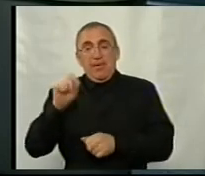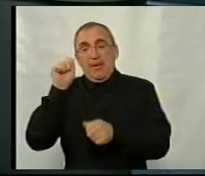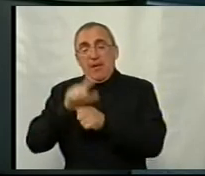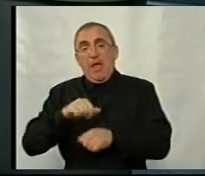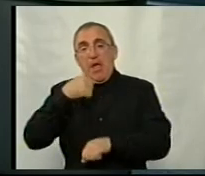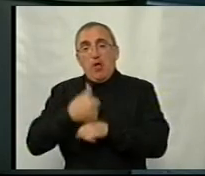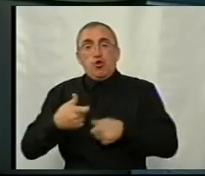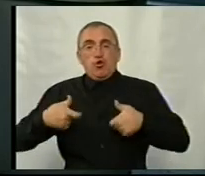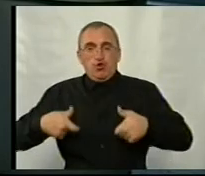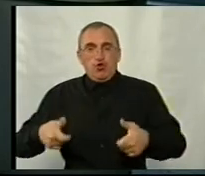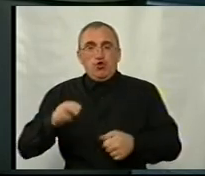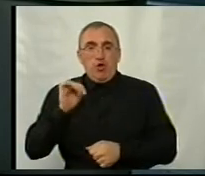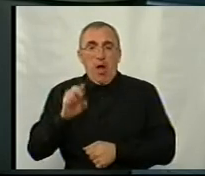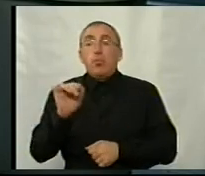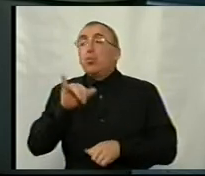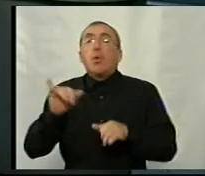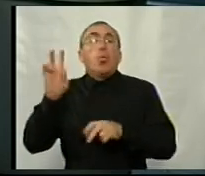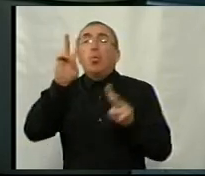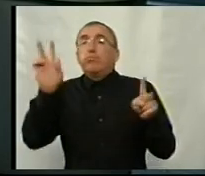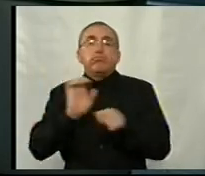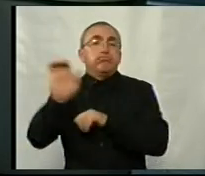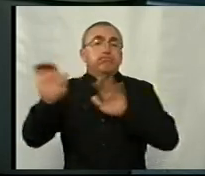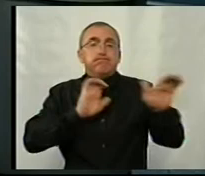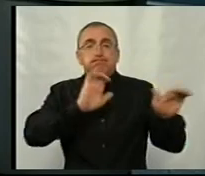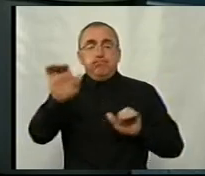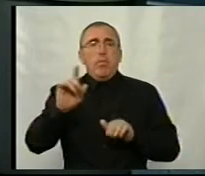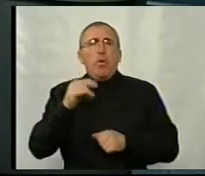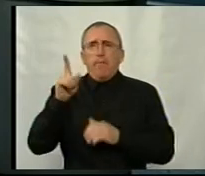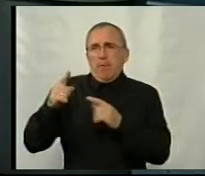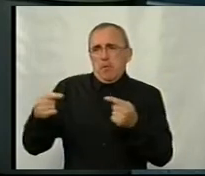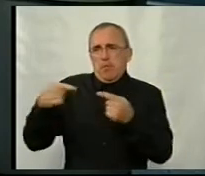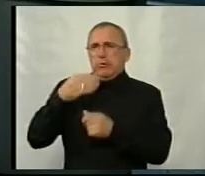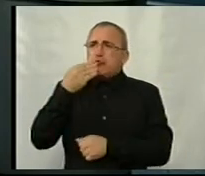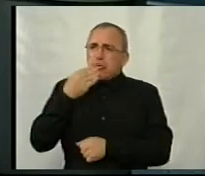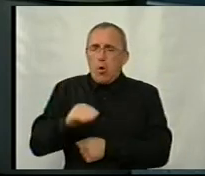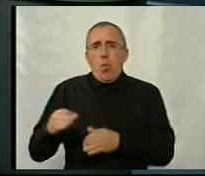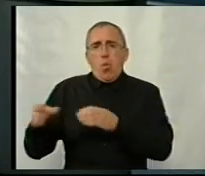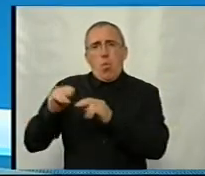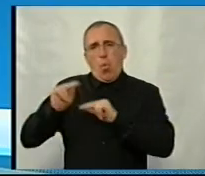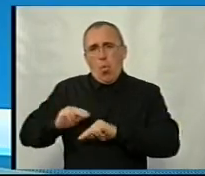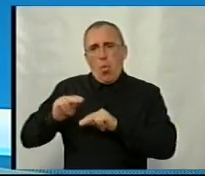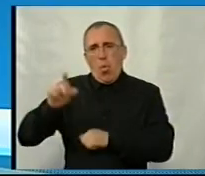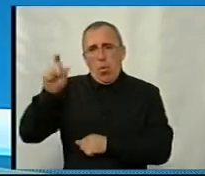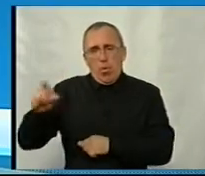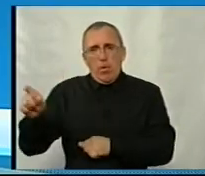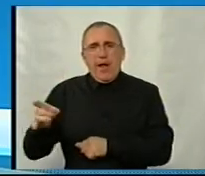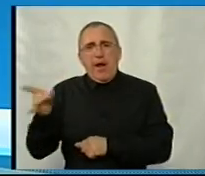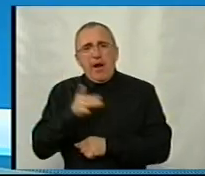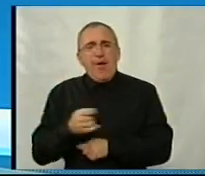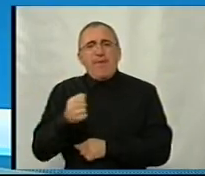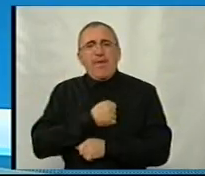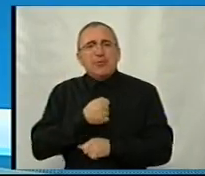генерального штаба, кого куди відправляти. Як ви визначаєте кращих серед ваших колег, я маю на увазі, районні